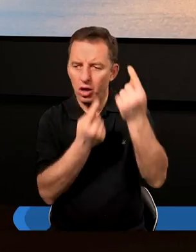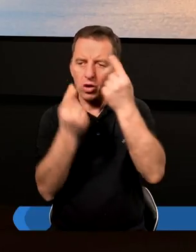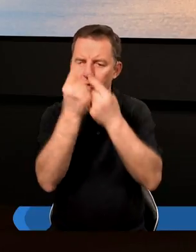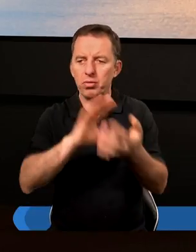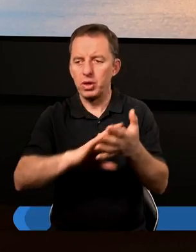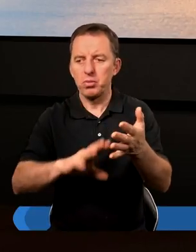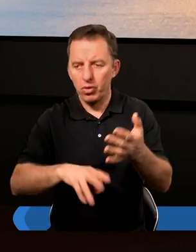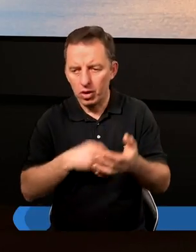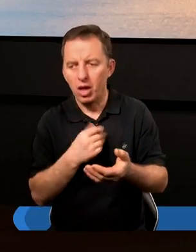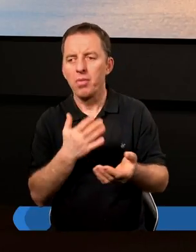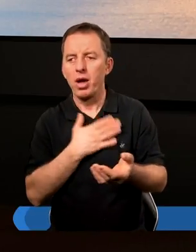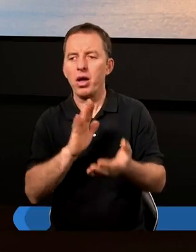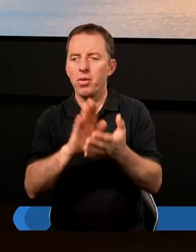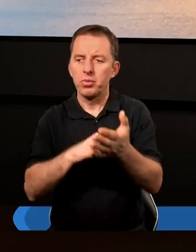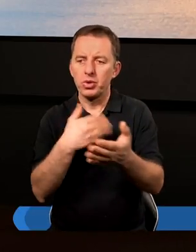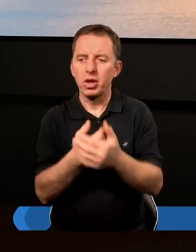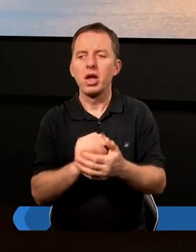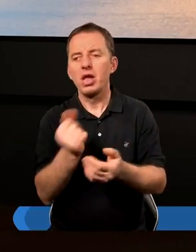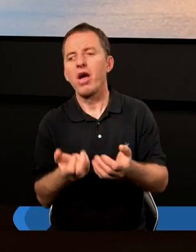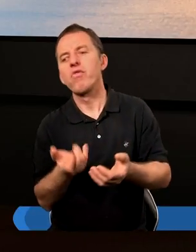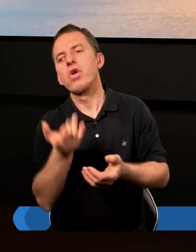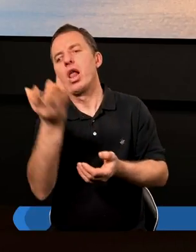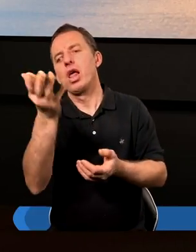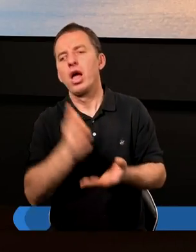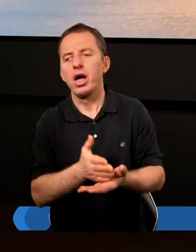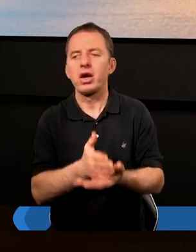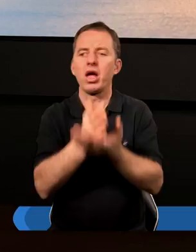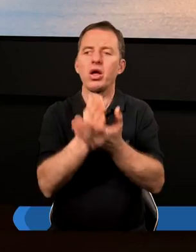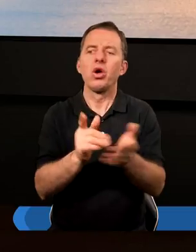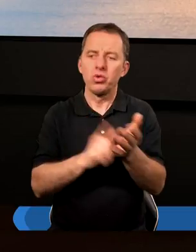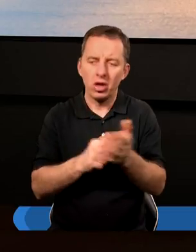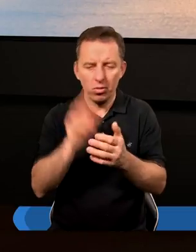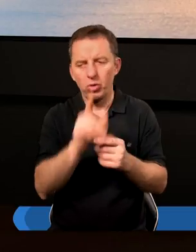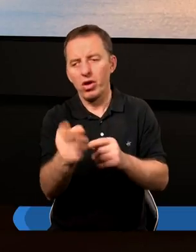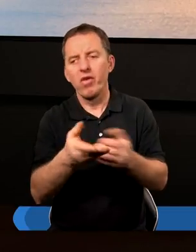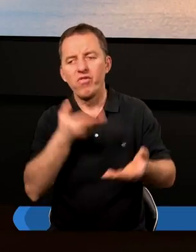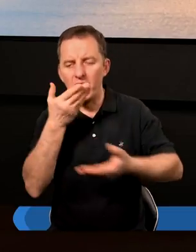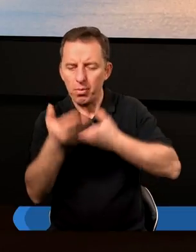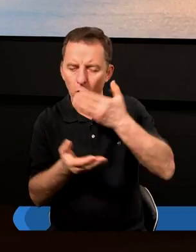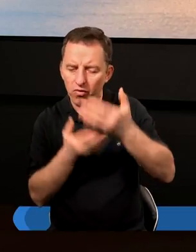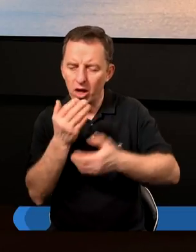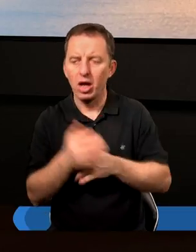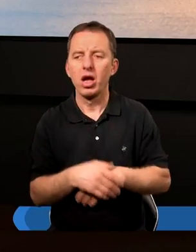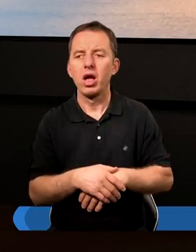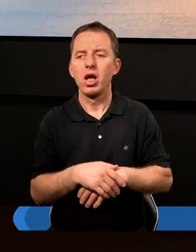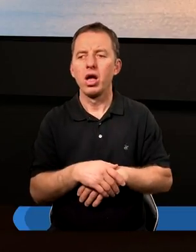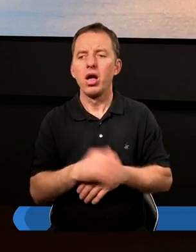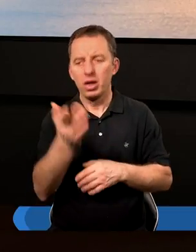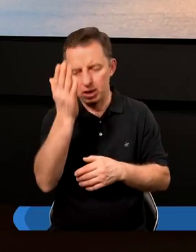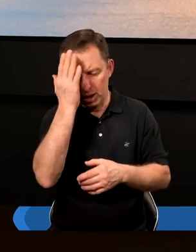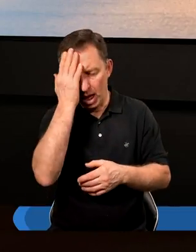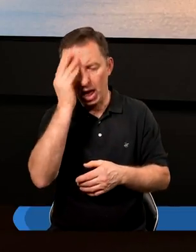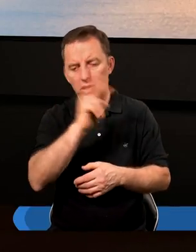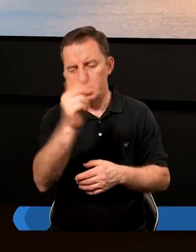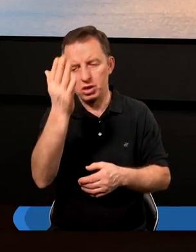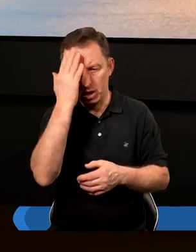rozważamy Biblię, czyli mamy przykład tego, jak wiele razy, jak często Bóg na ten temat się wypowiada, bo zna życie,